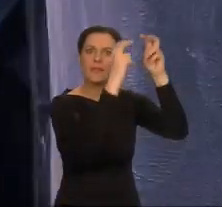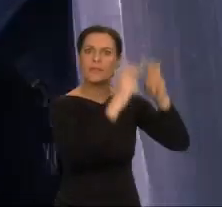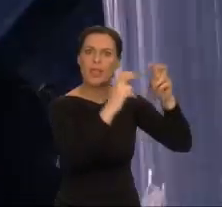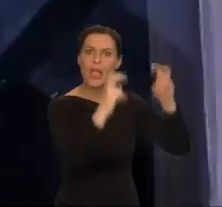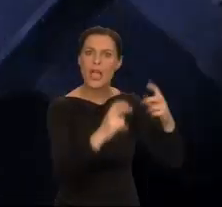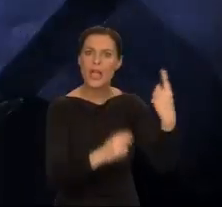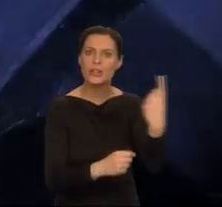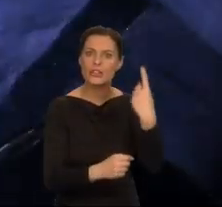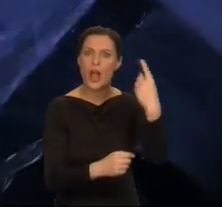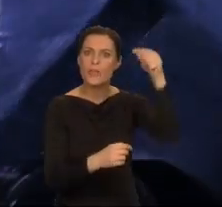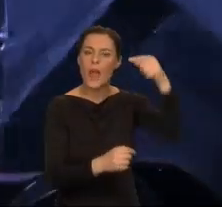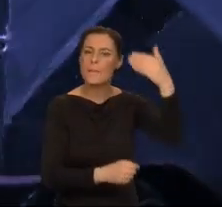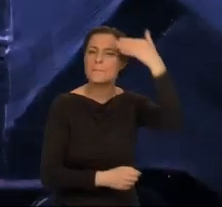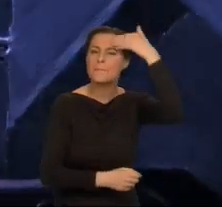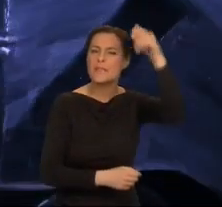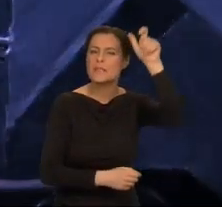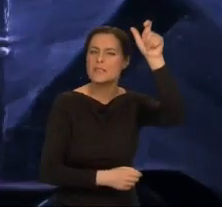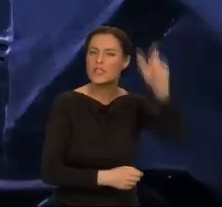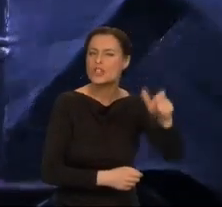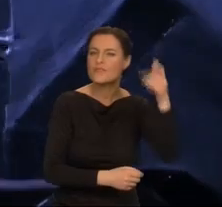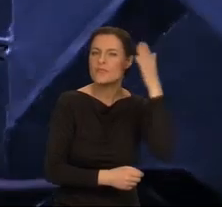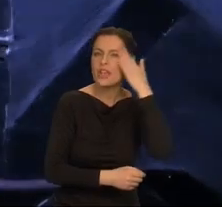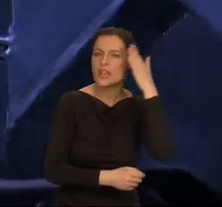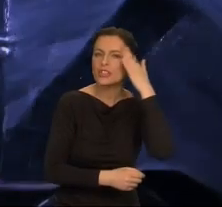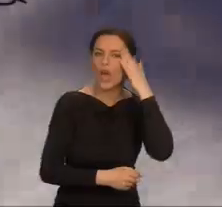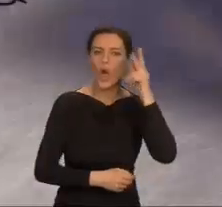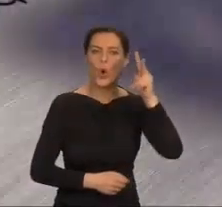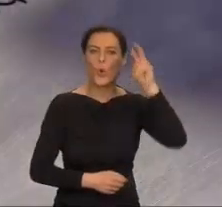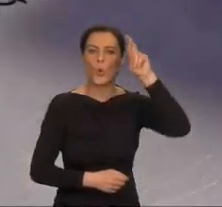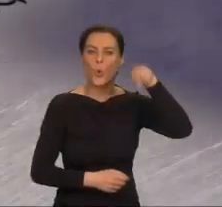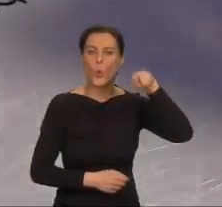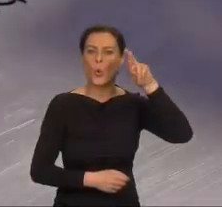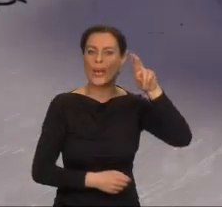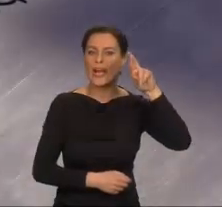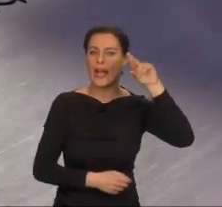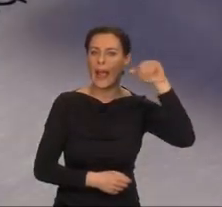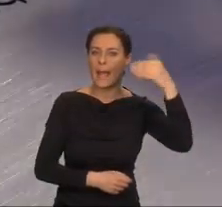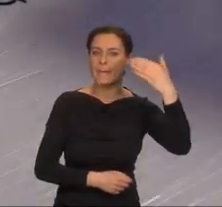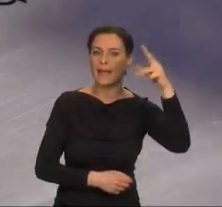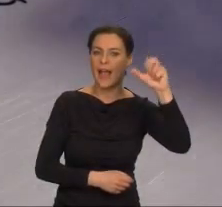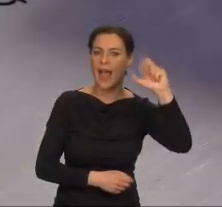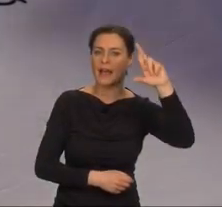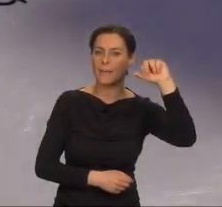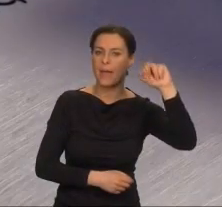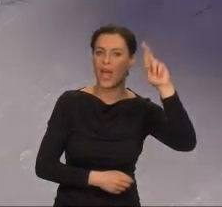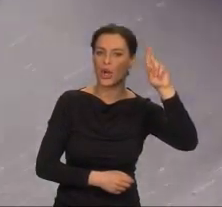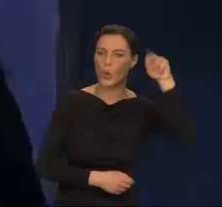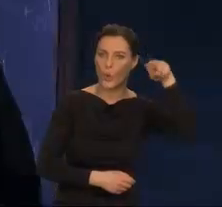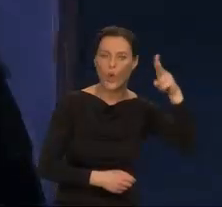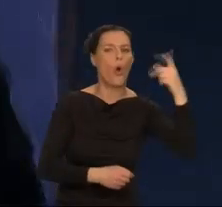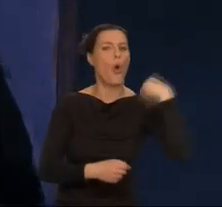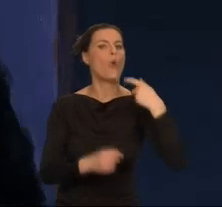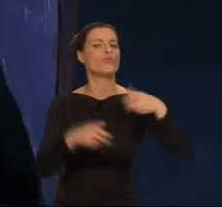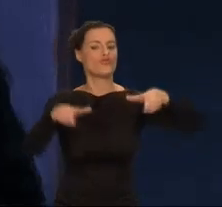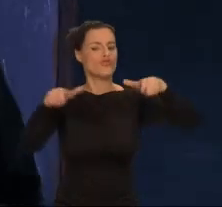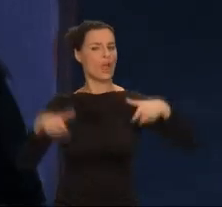Mieszkał w niej samotnie mistrz imion, Kurrem Karmeruk. Siedząc na wysokim prześle, pisał imiona, które